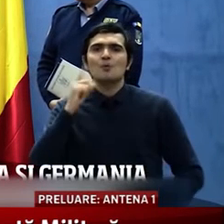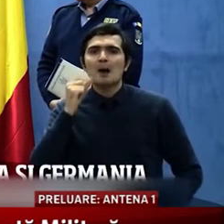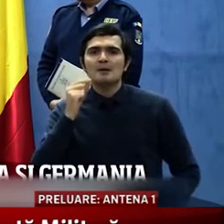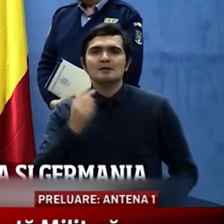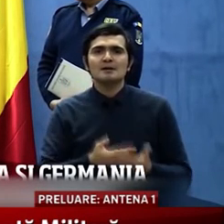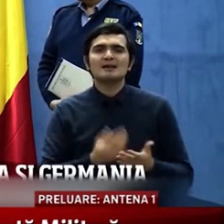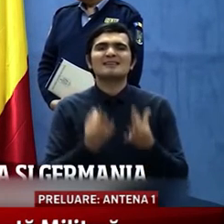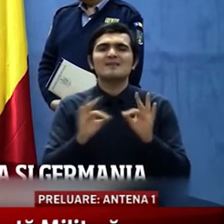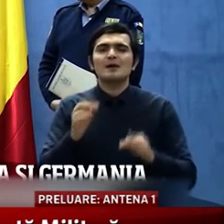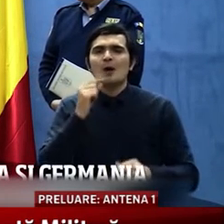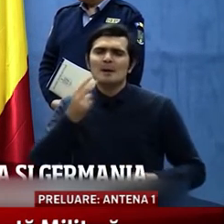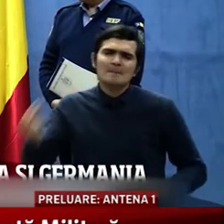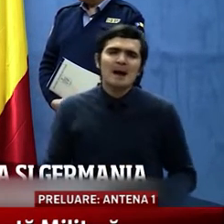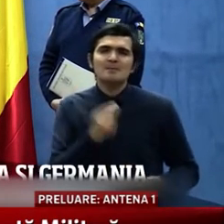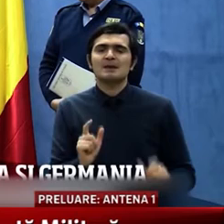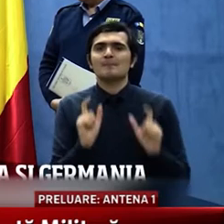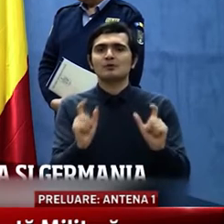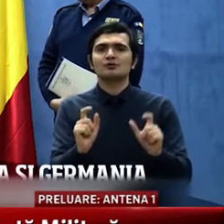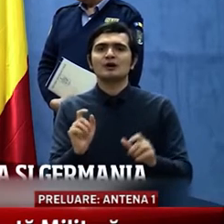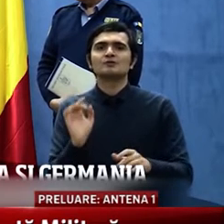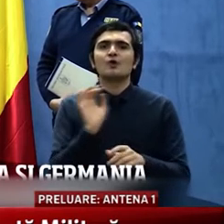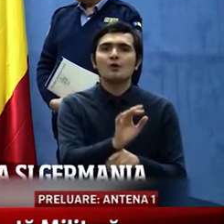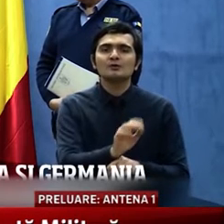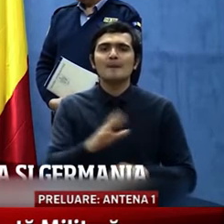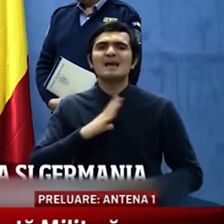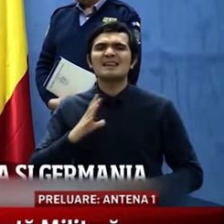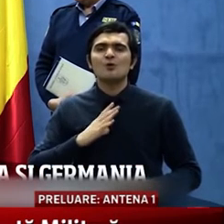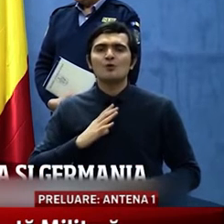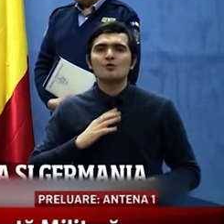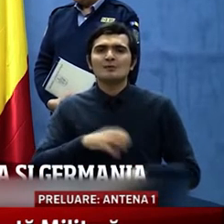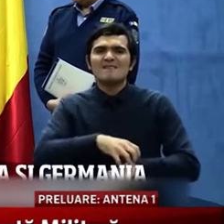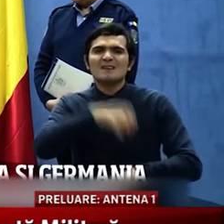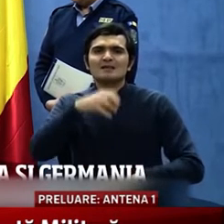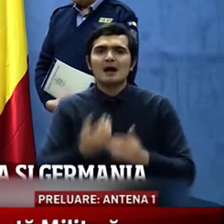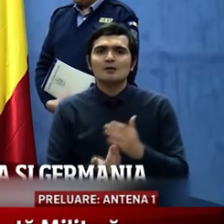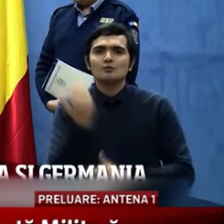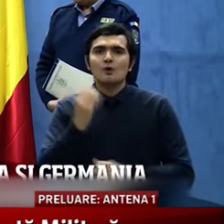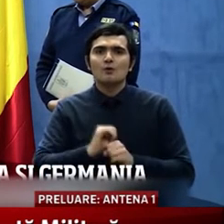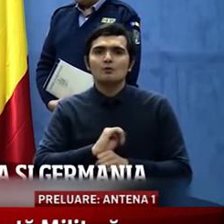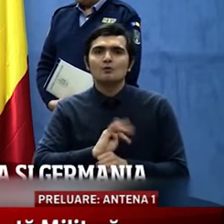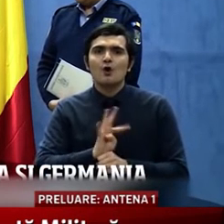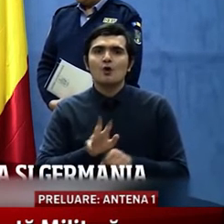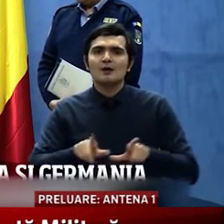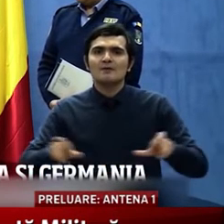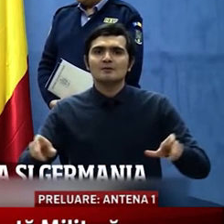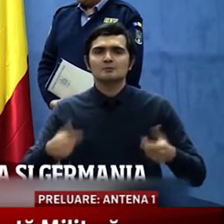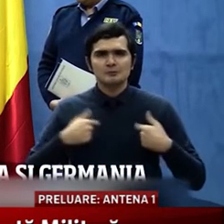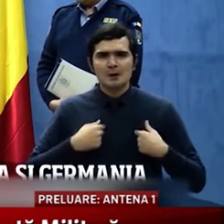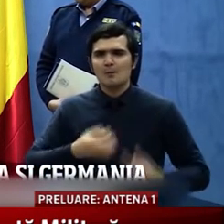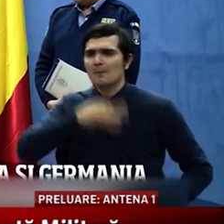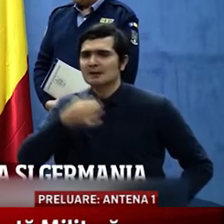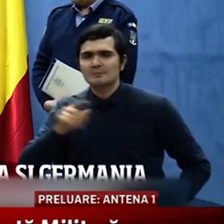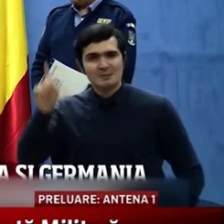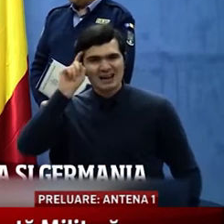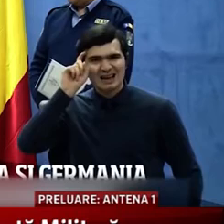încât să fie mai bine protejați împotriva pericolului reprezentat de infectarea cu nouă tip de coronavirus. Îmi extuim în crederea